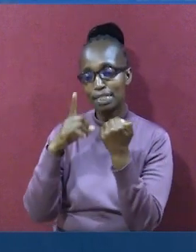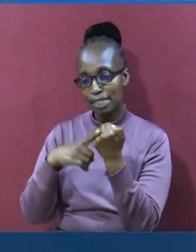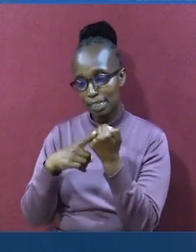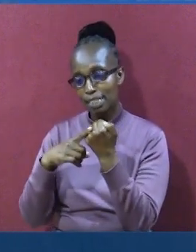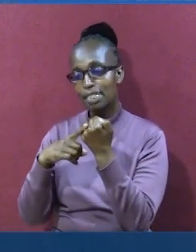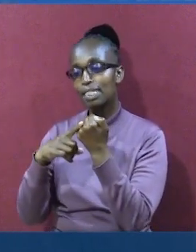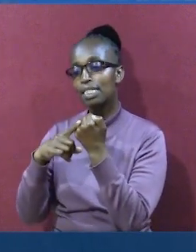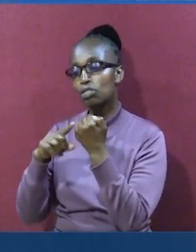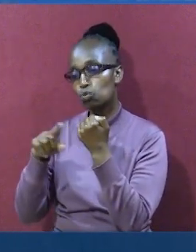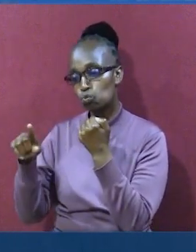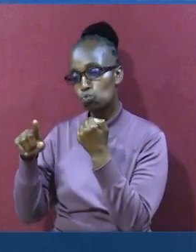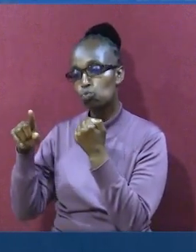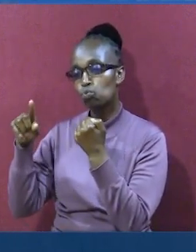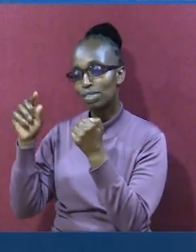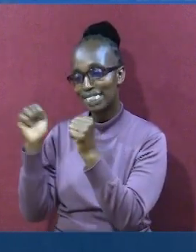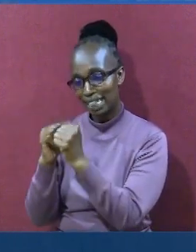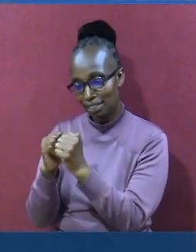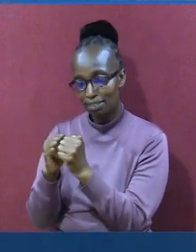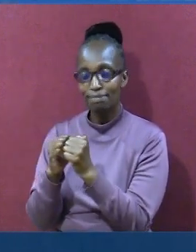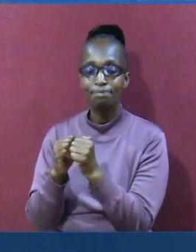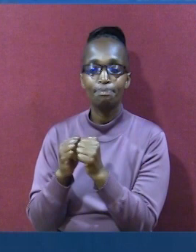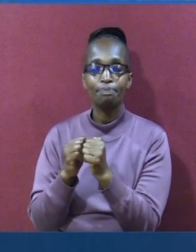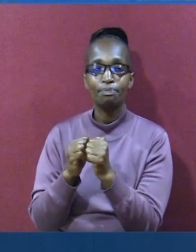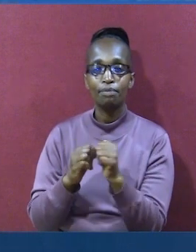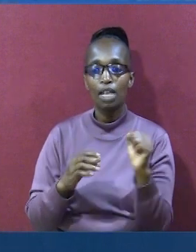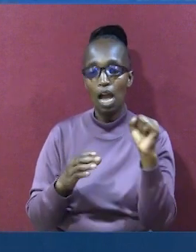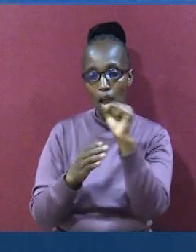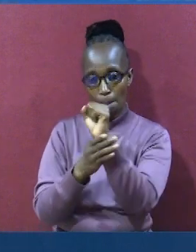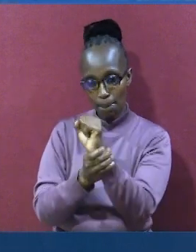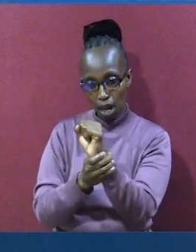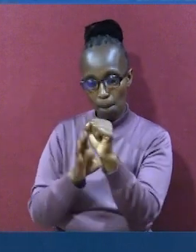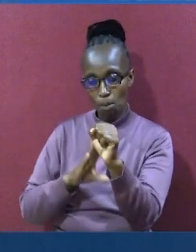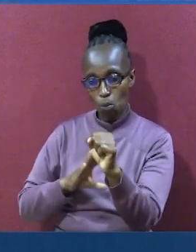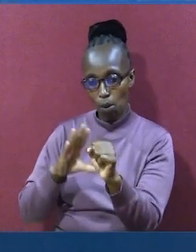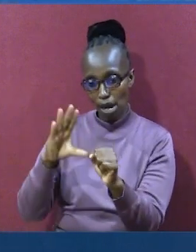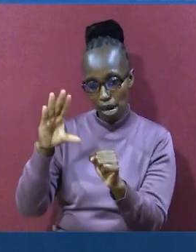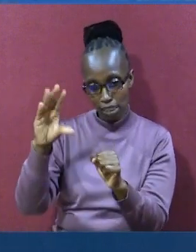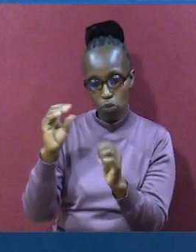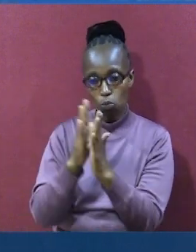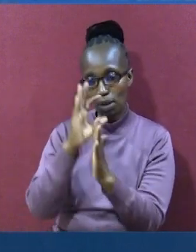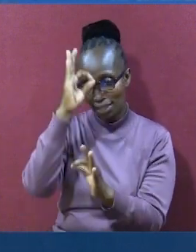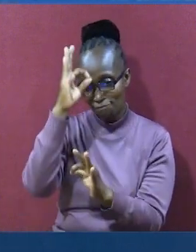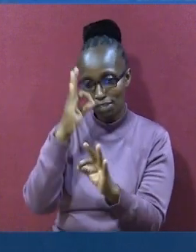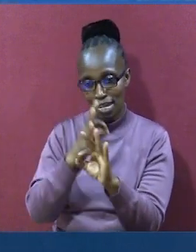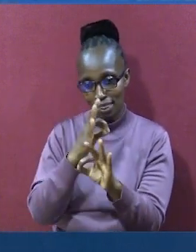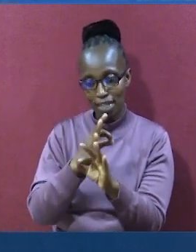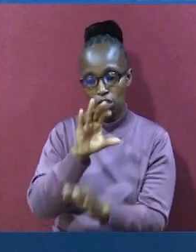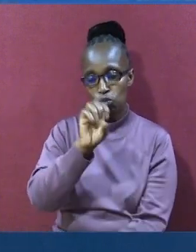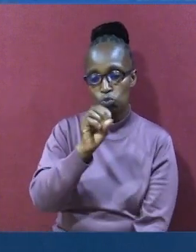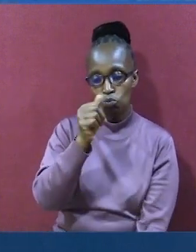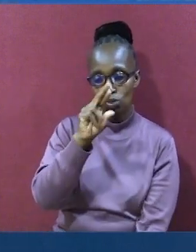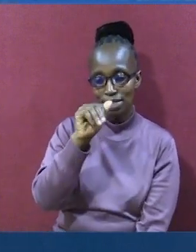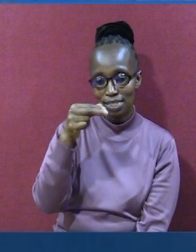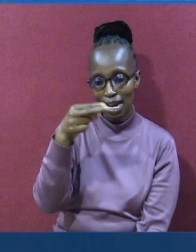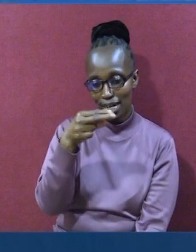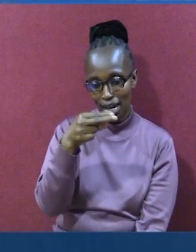mstari wa kumi. Na tusome. Basi Ibrahimu akaenda ima emani kwa sara. Aka